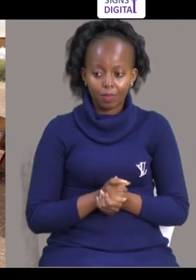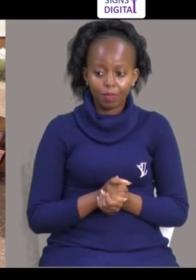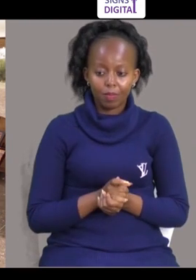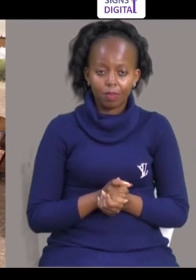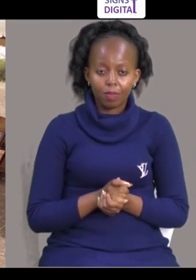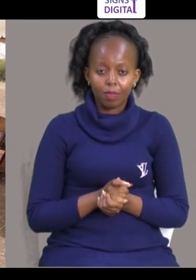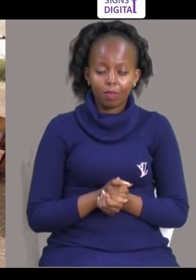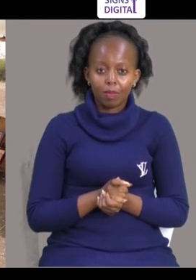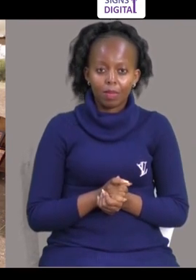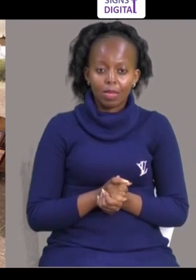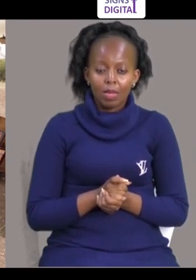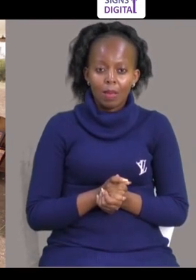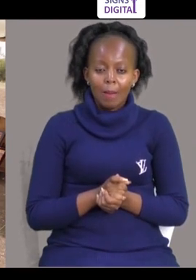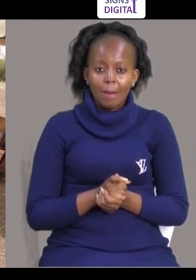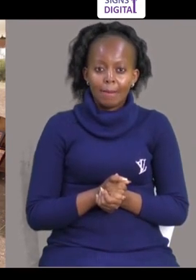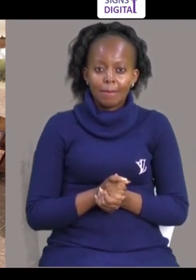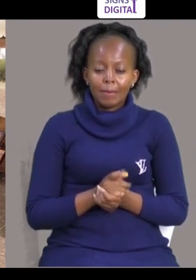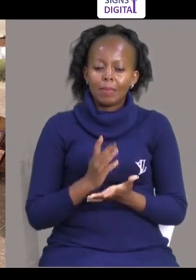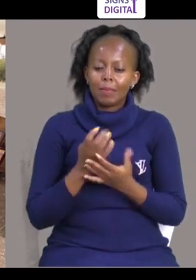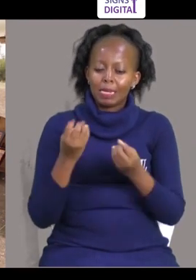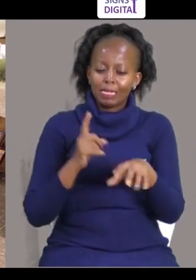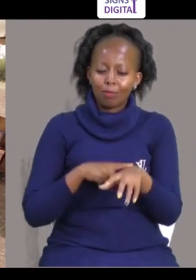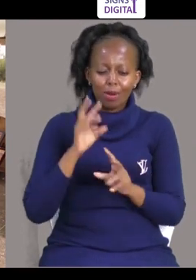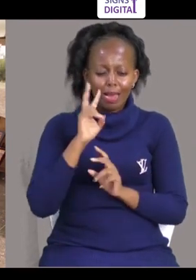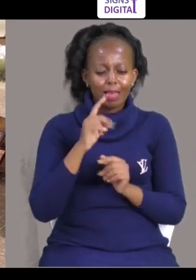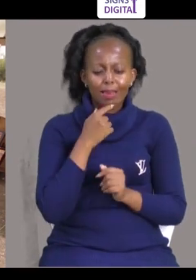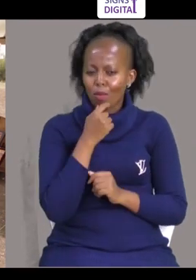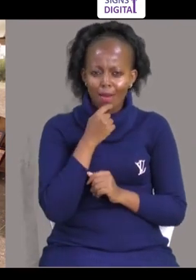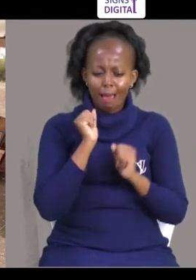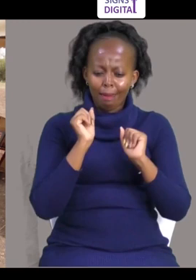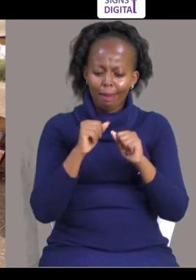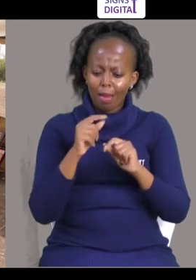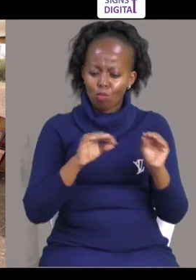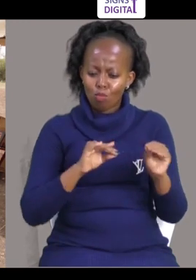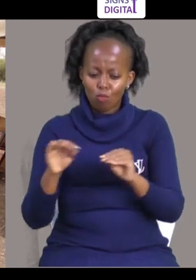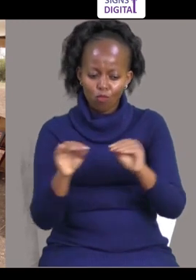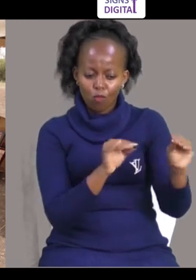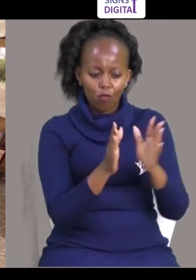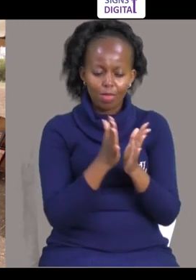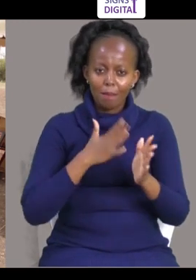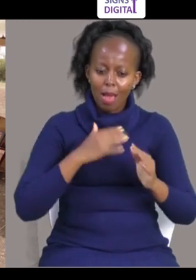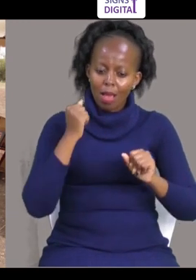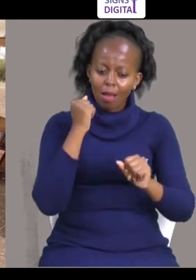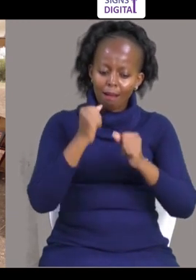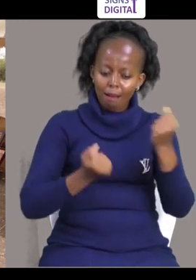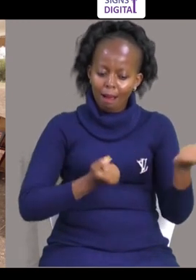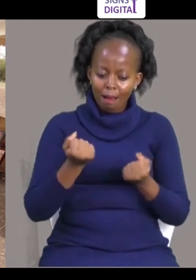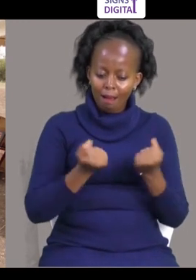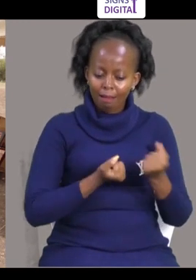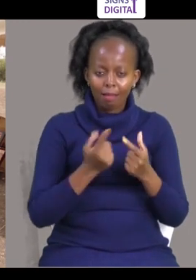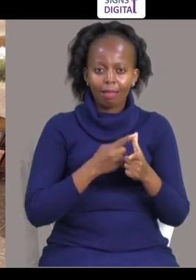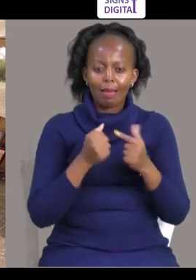ujia nilatia pare Duhi ikija karibu na mimi na itazama Na itazama Na weza tebea na gari yagu